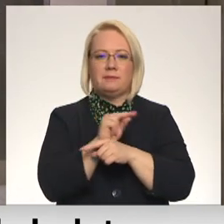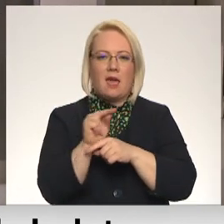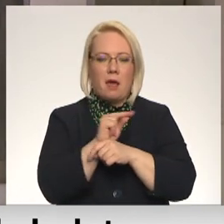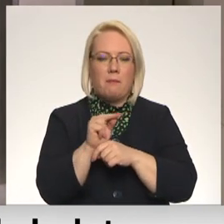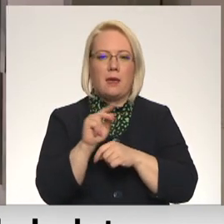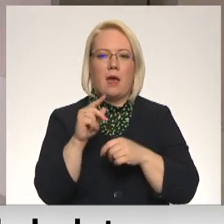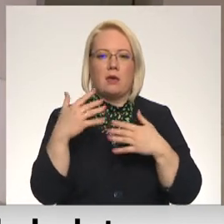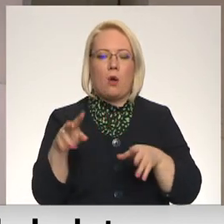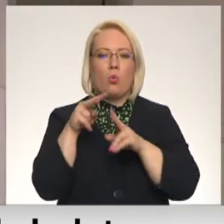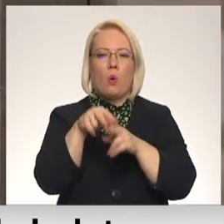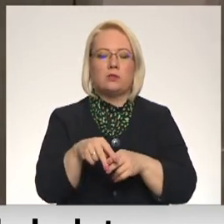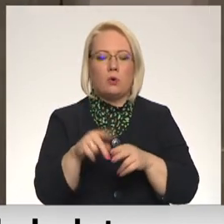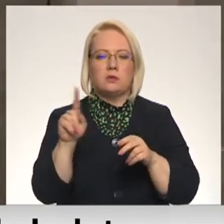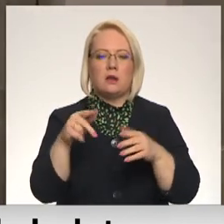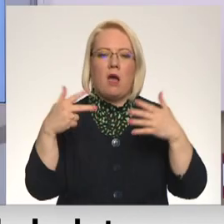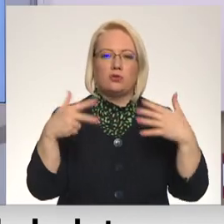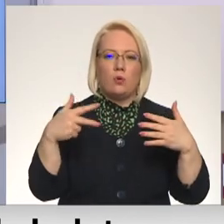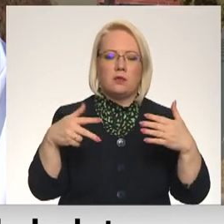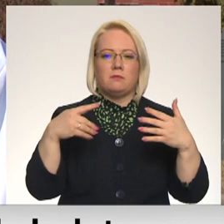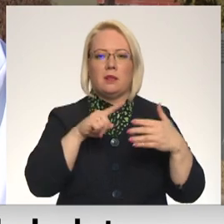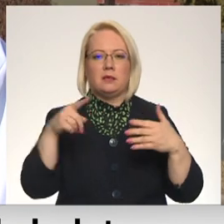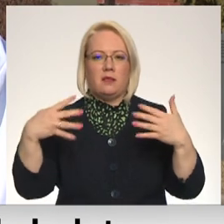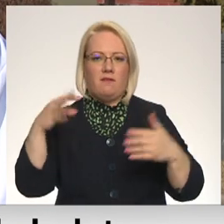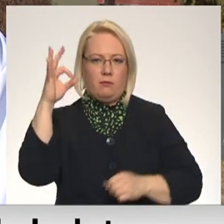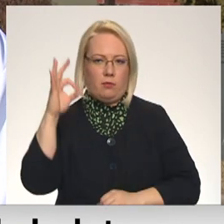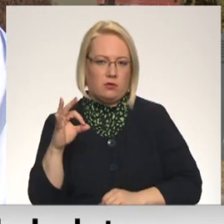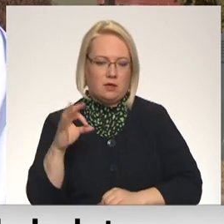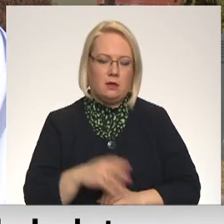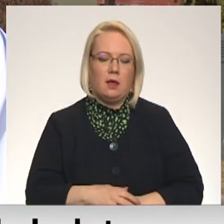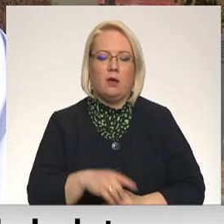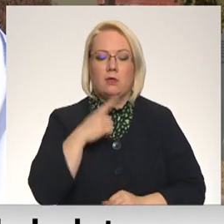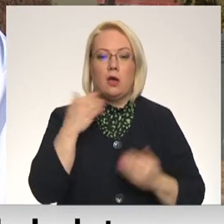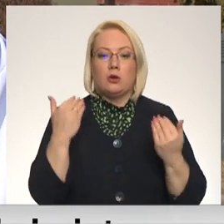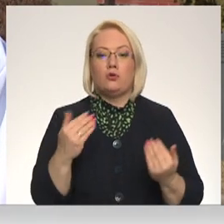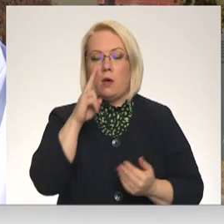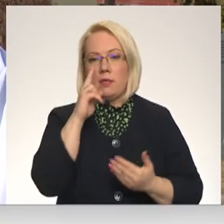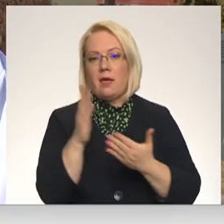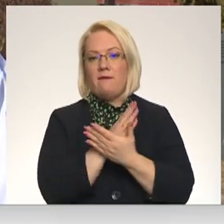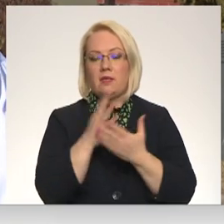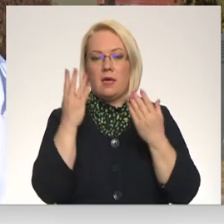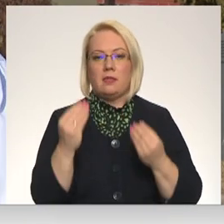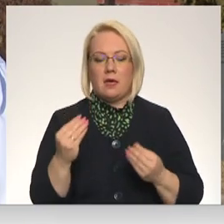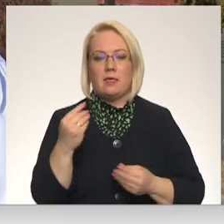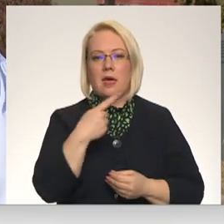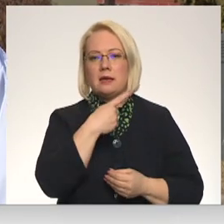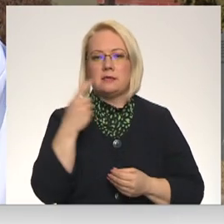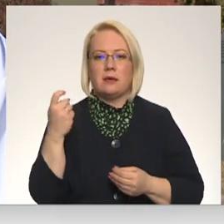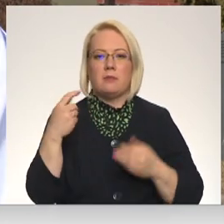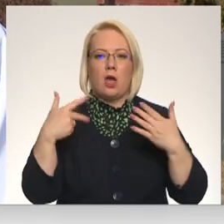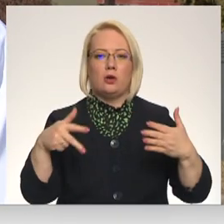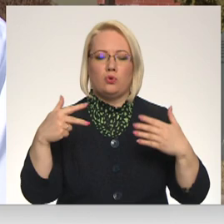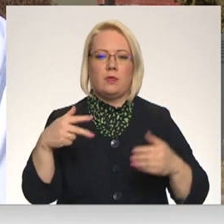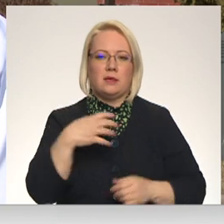80 pat 90 procentus. Šonadēļ vidēji dienā mums ir 180 pacienti